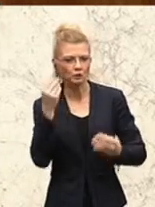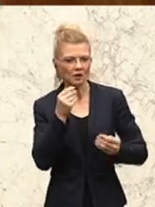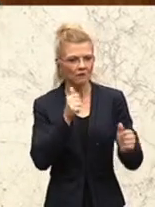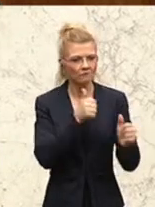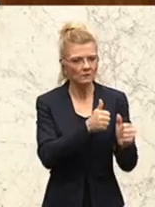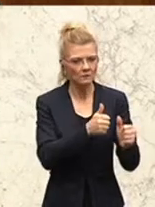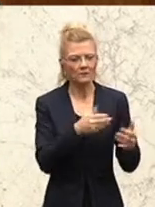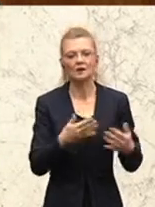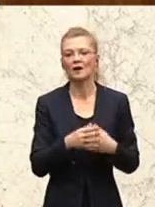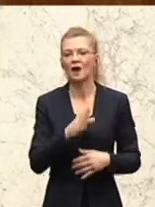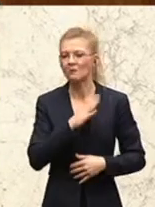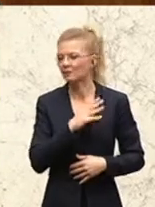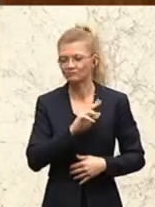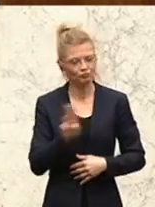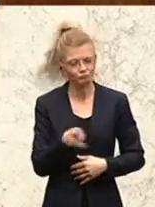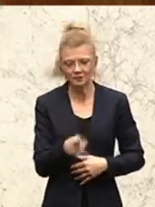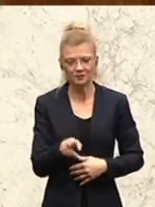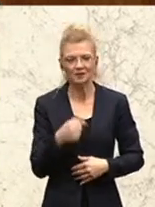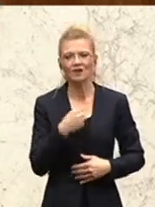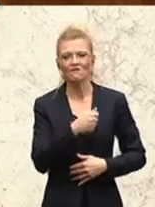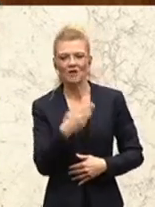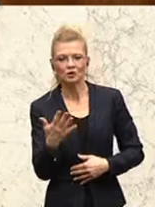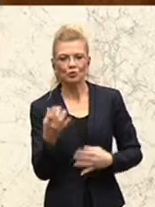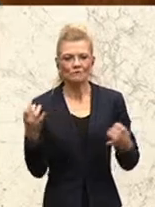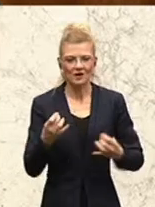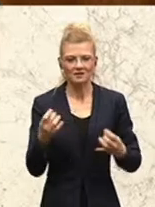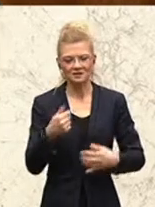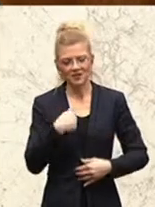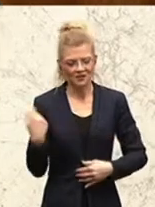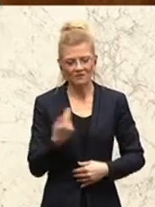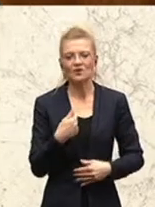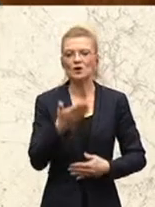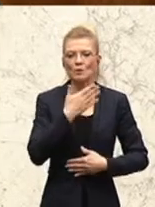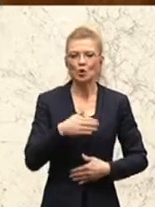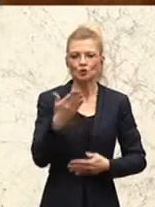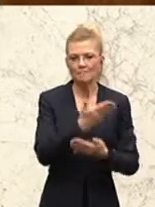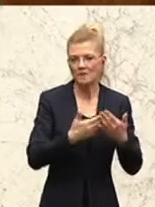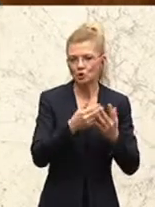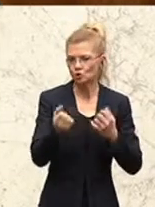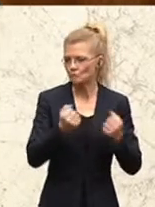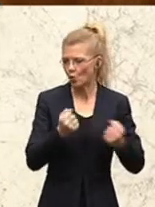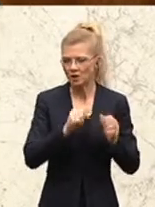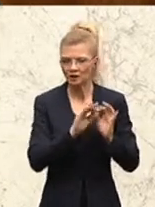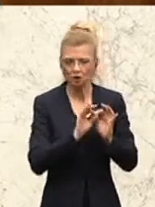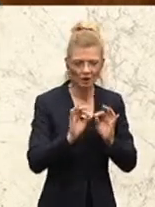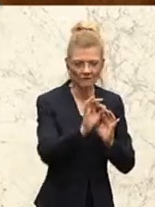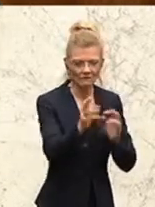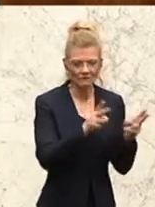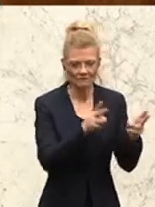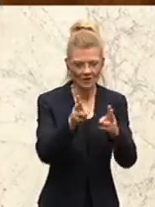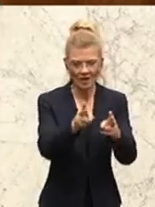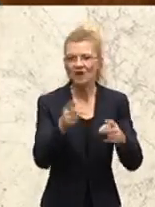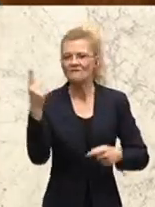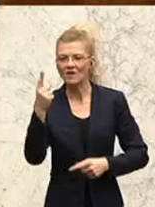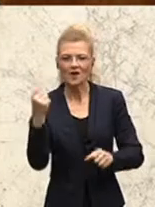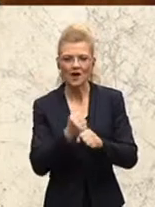Faktum ist, das, was wir hier fordern, ist bildungspolitische Linie von Sozialdemokraten beispielsweise in vielen europäischen